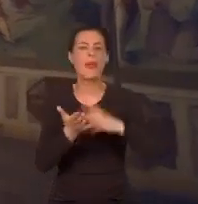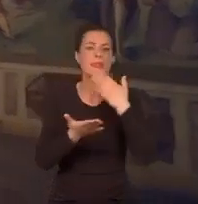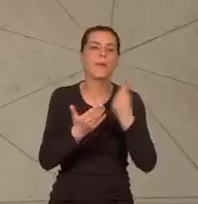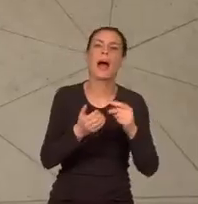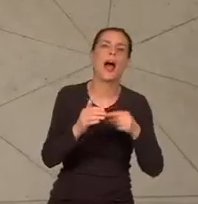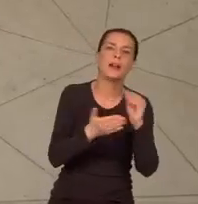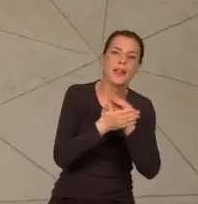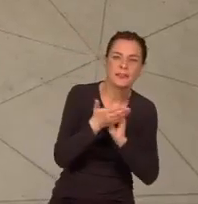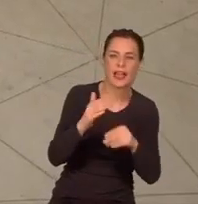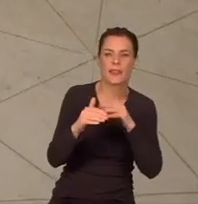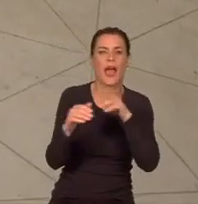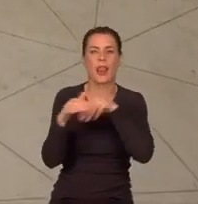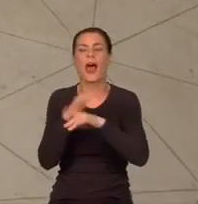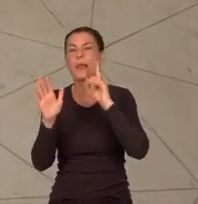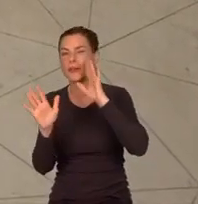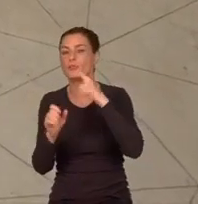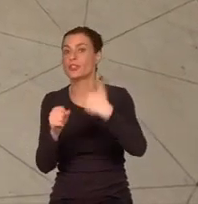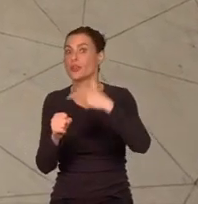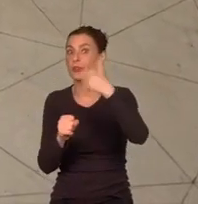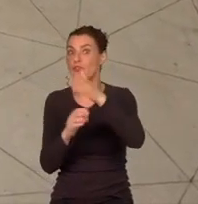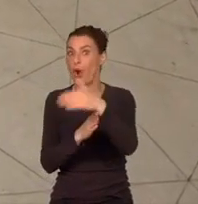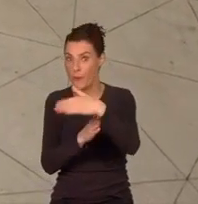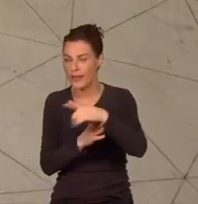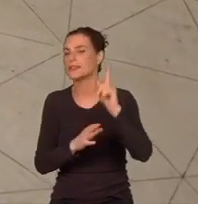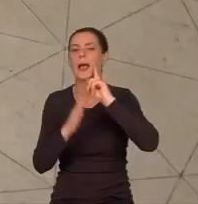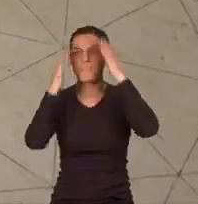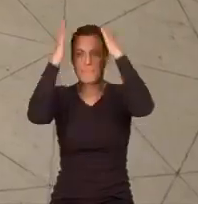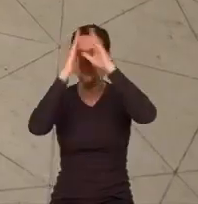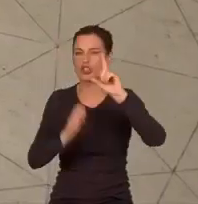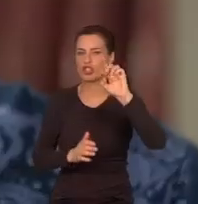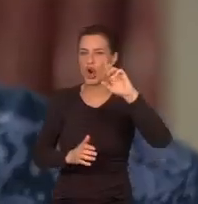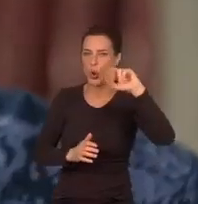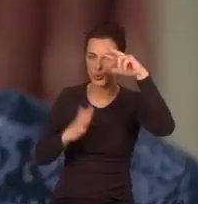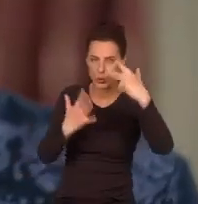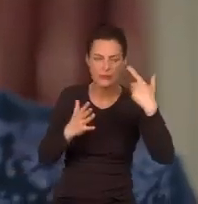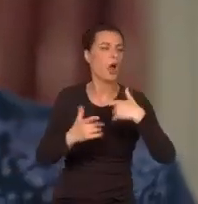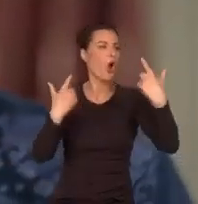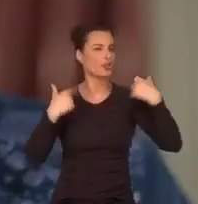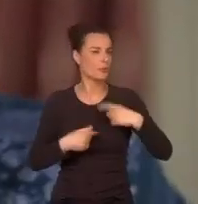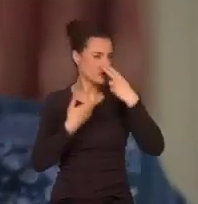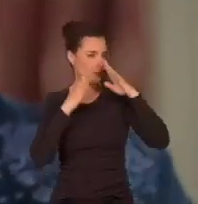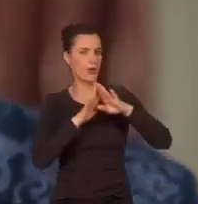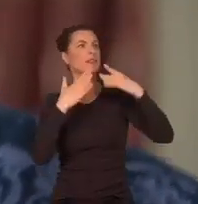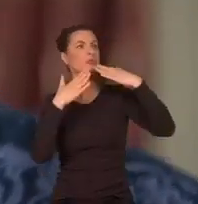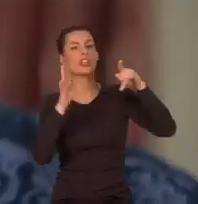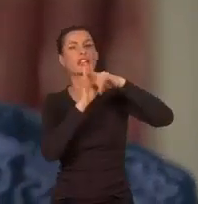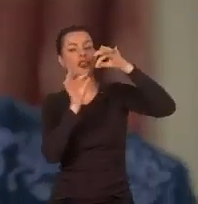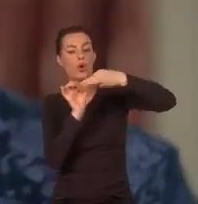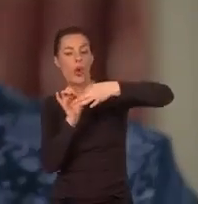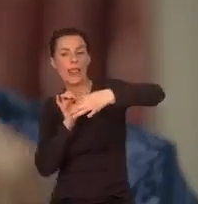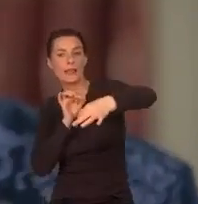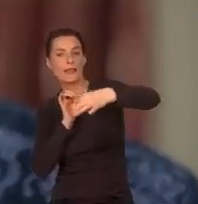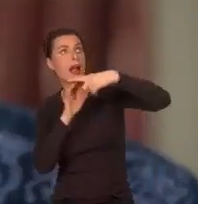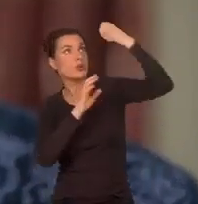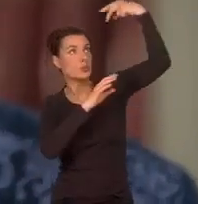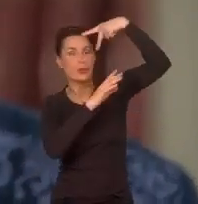archiwum, ale zakłada się, że 21 marca papież Grzegorz VIII osobiście zademonstrował za pomocą tej linii, że